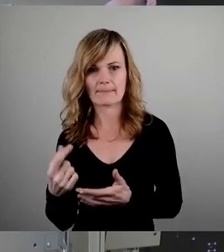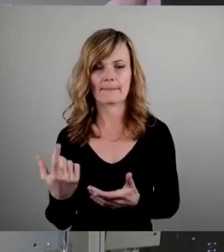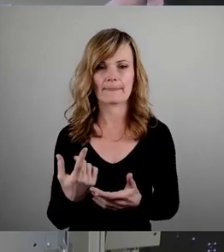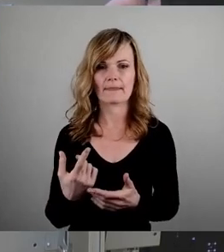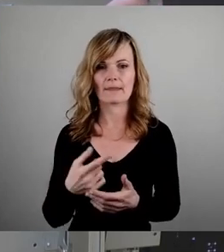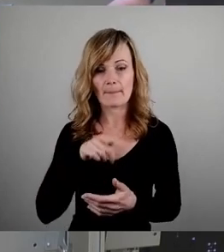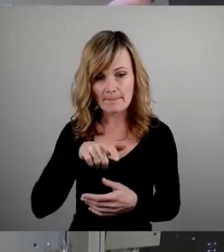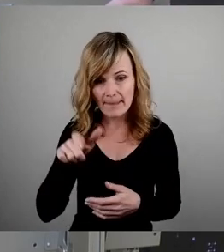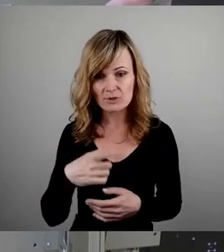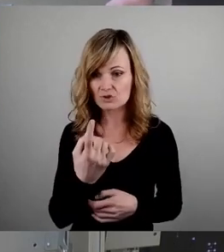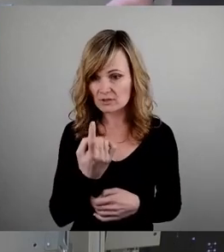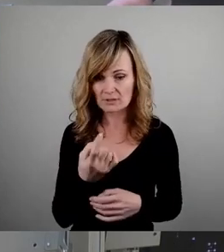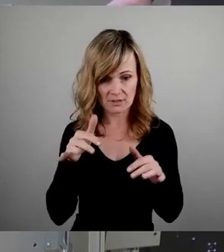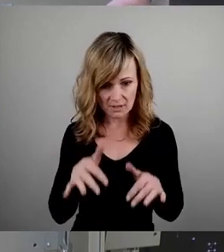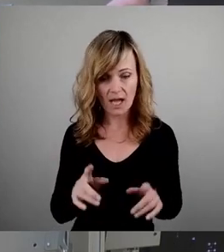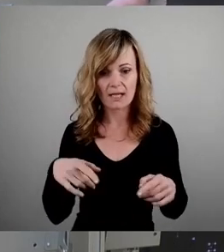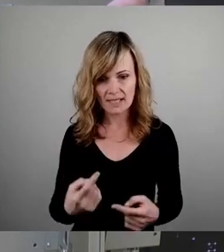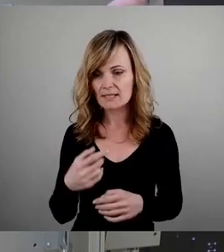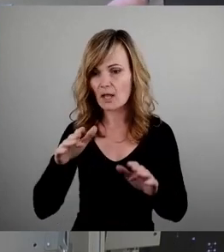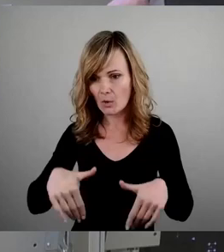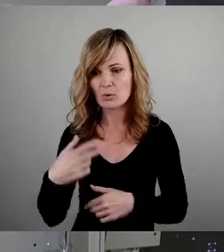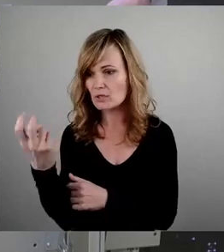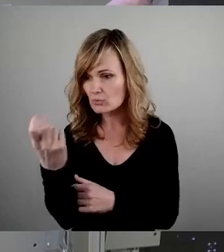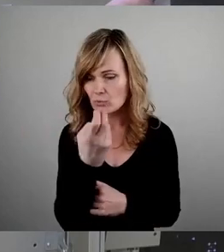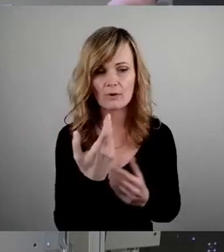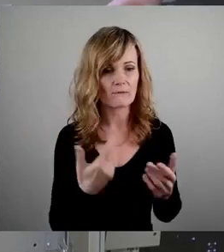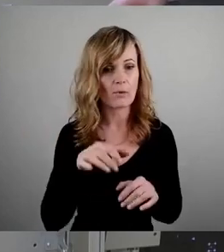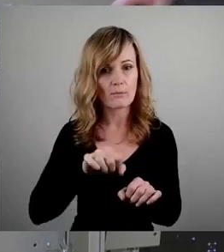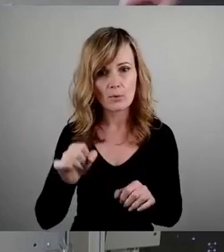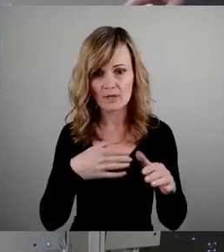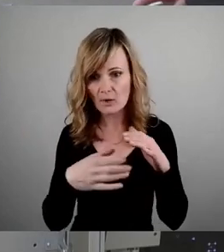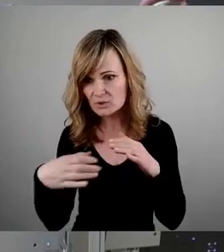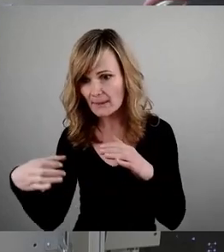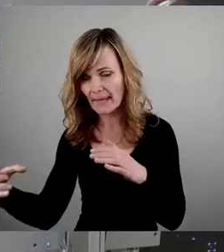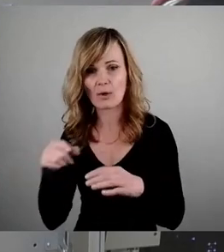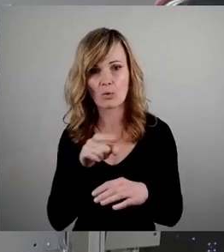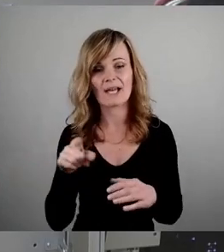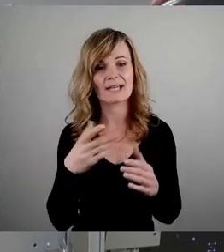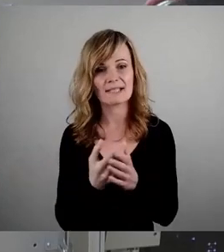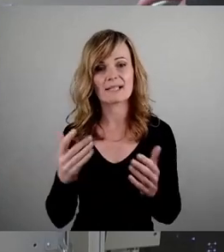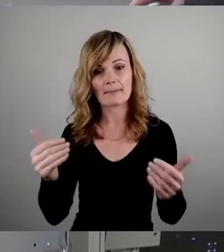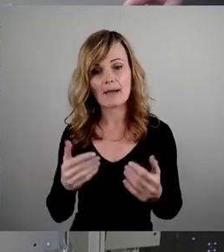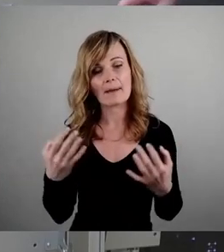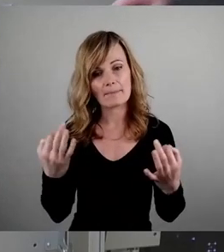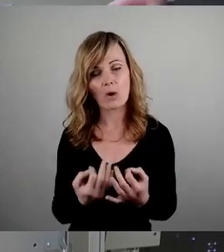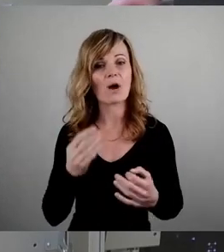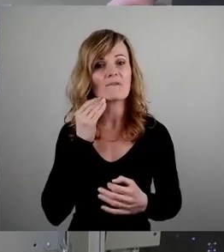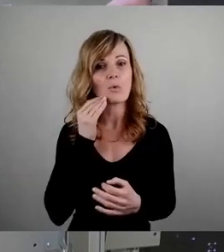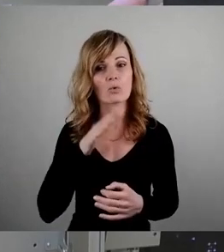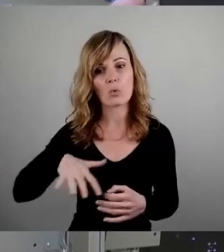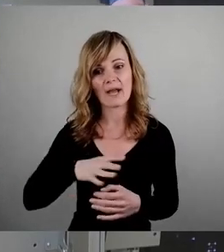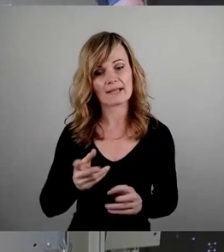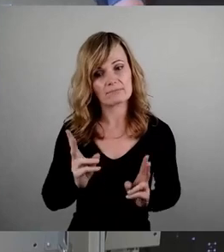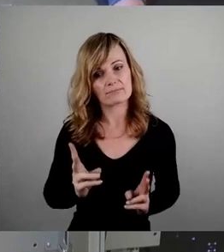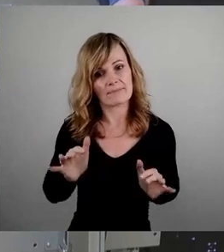anfangen können, überhaupt nach Unterbringungseinrichtungen zu suchen, bräuchten wir dringend Vorhaltekapazitäten, die wir nutzen, wenn wir sie